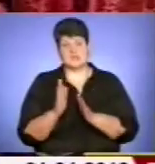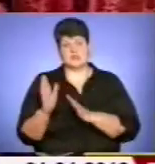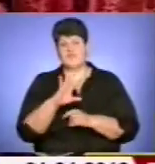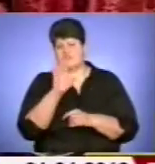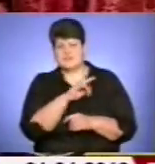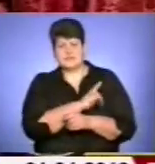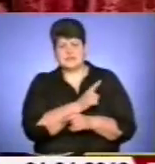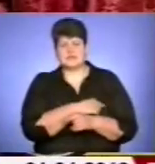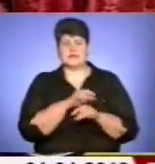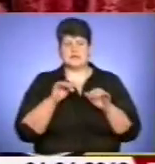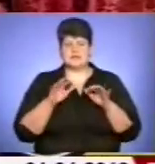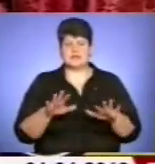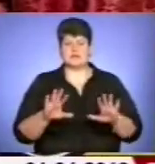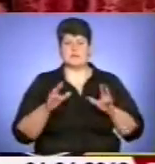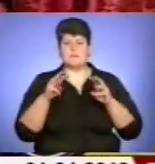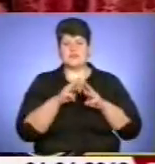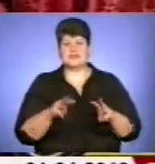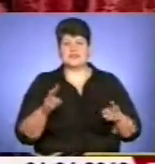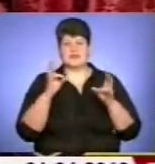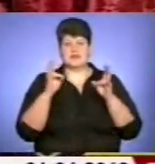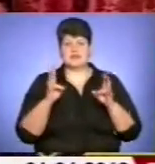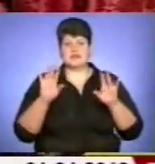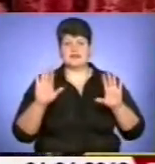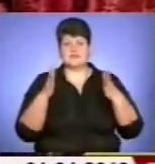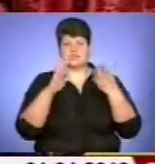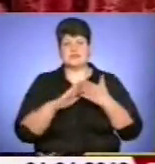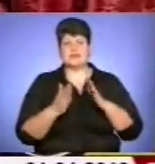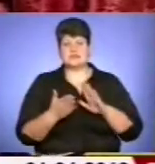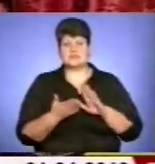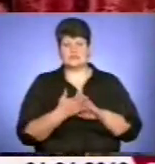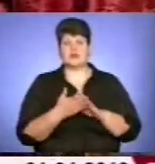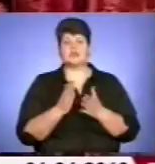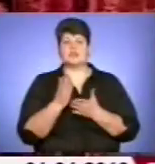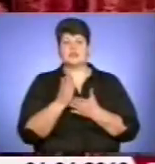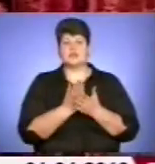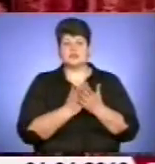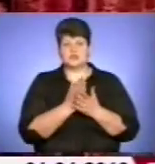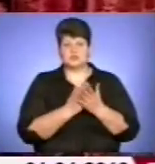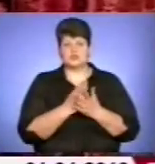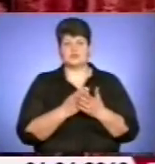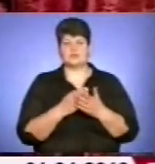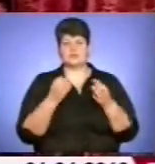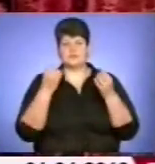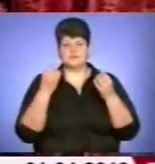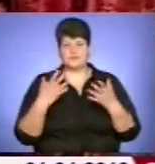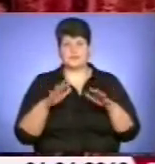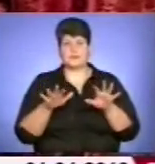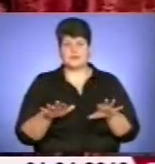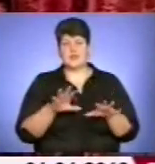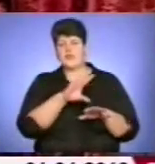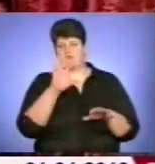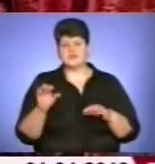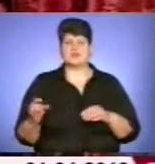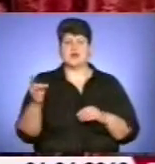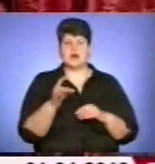засоби з Міністерства надзвичайних ситуацій, Держадгоспу, служб цивільних записів на місцях, всіх